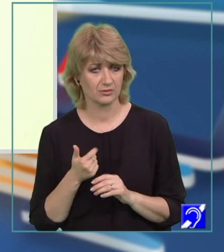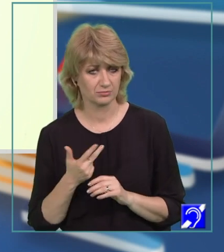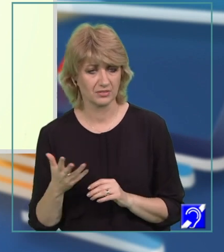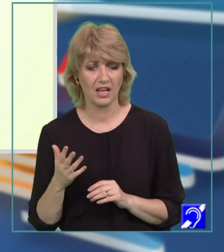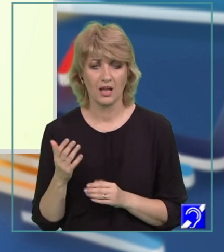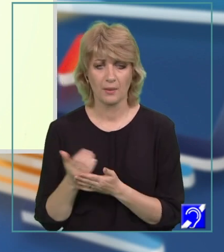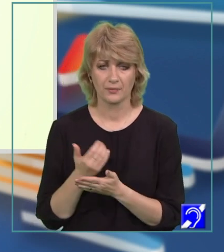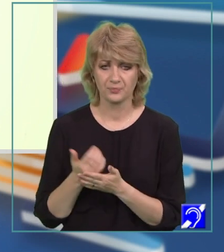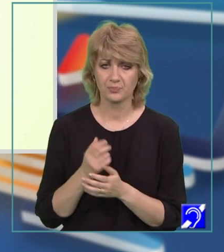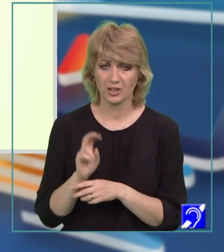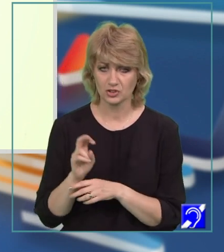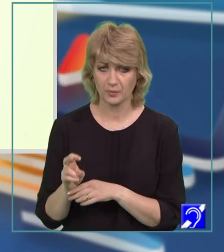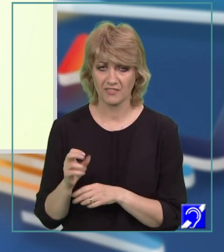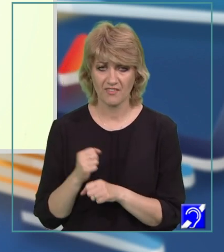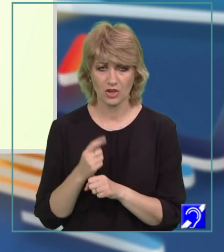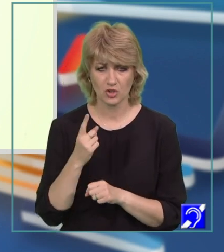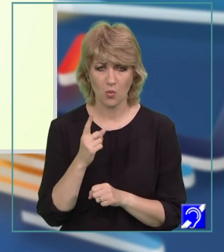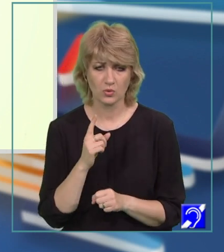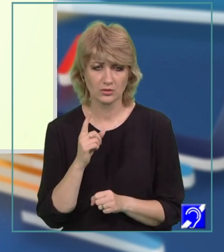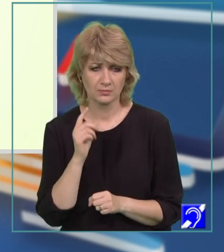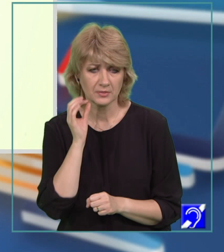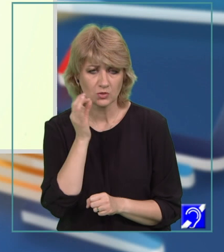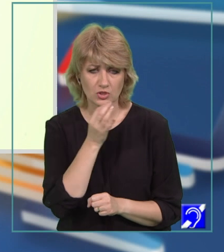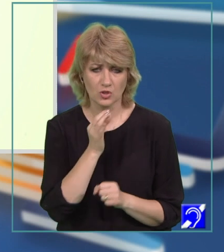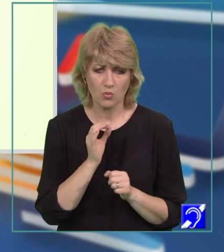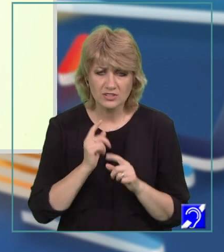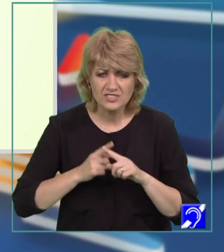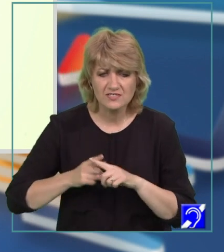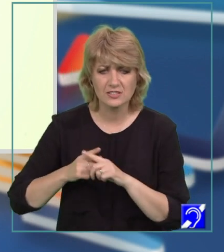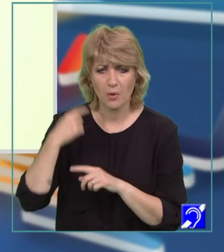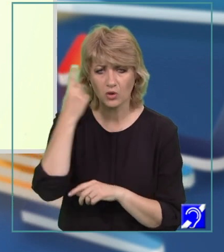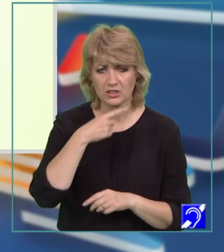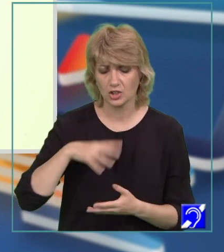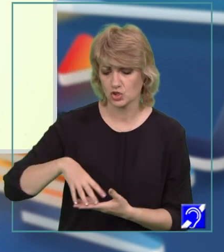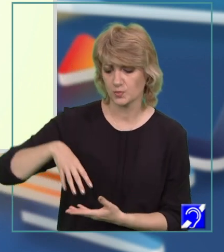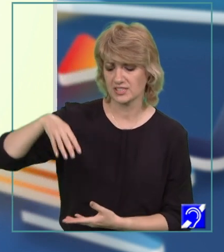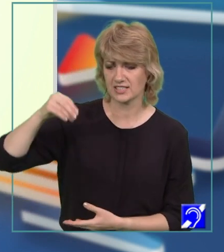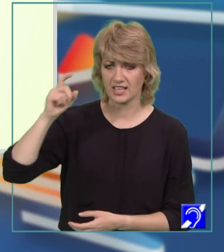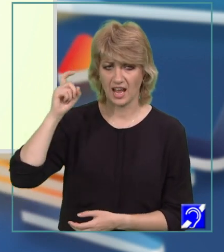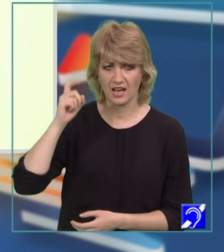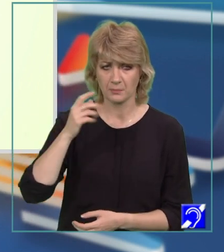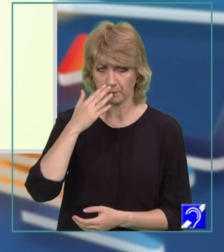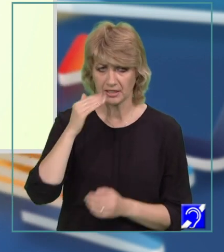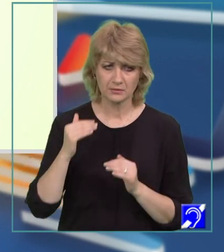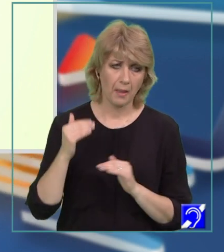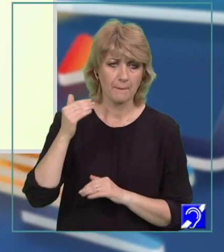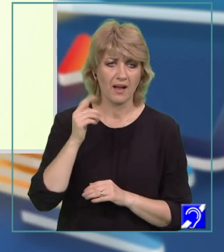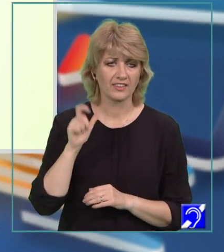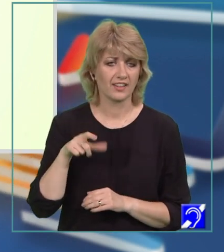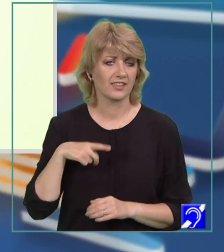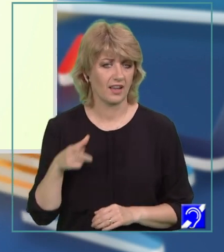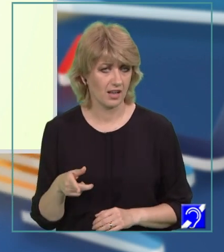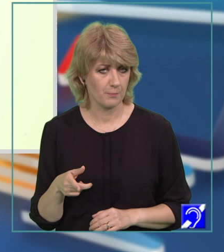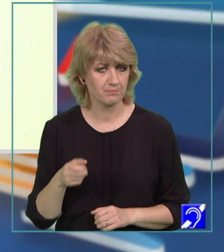participant realizează un minuțios portret al Antoniei. Subțire, înaltă, părând mai mare decât era.